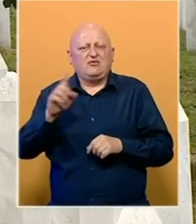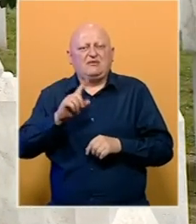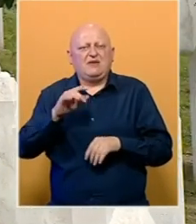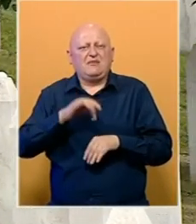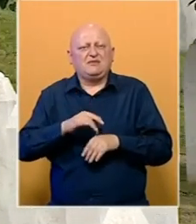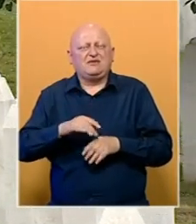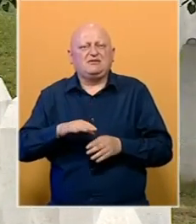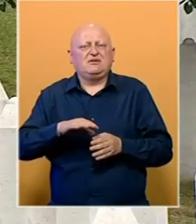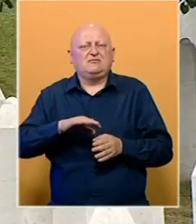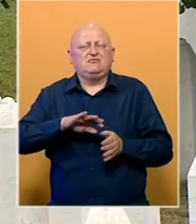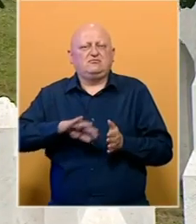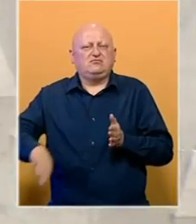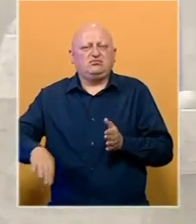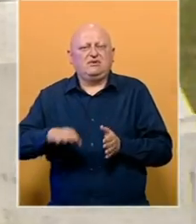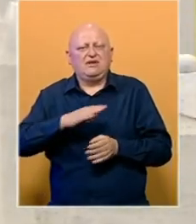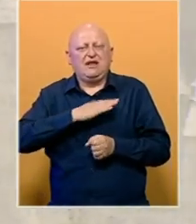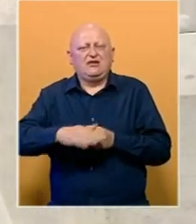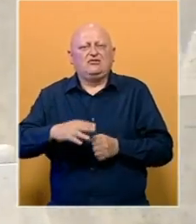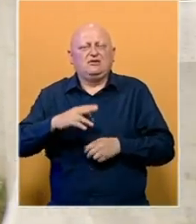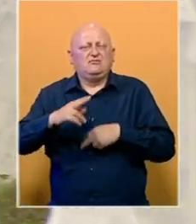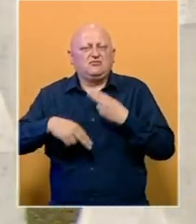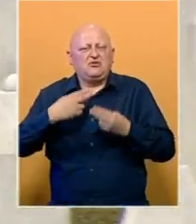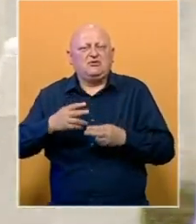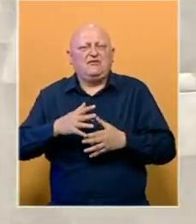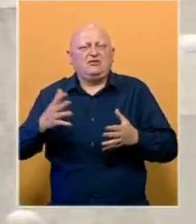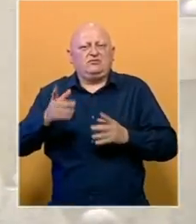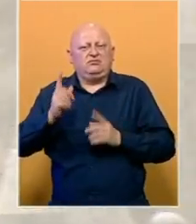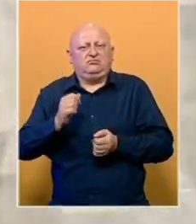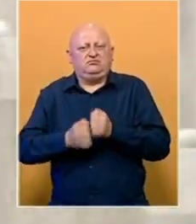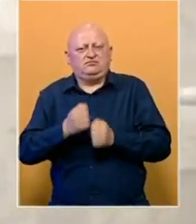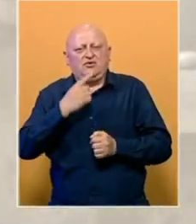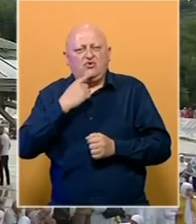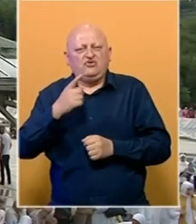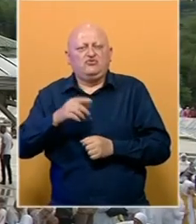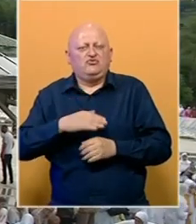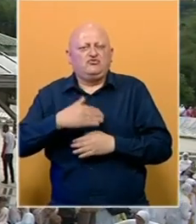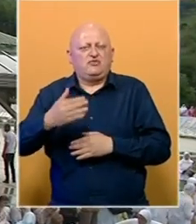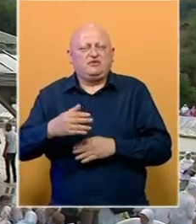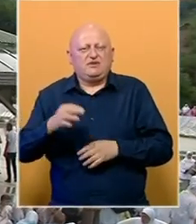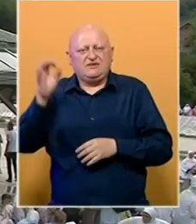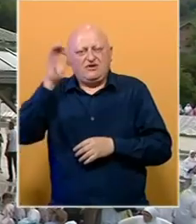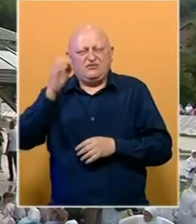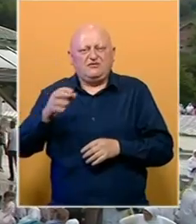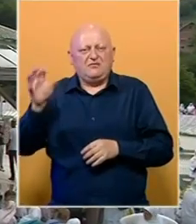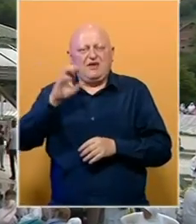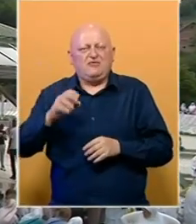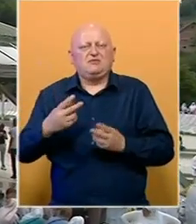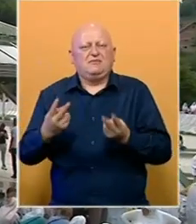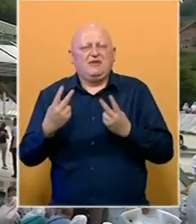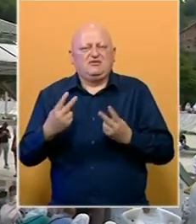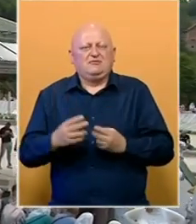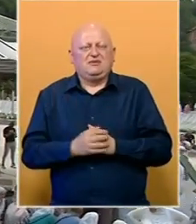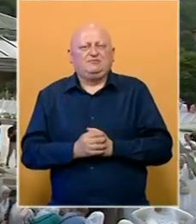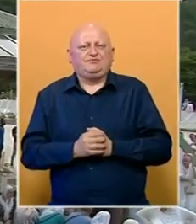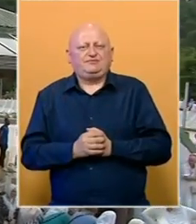Evropi nema mjesta za poricanje genocida, revizionizam i veličanje ratnih zločinaca koji su u suprotnosti s najosnovnijim evropskim